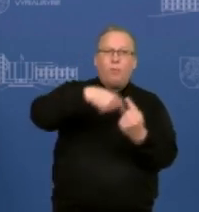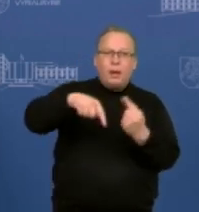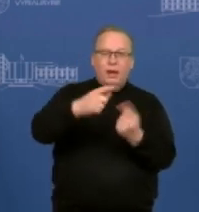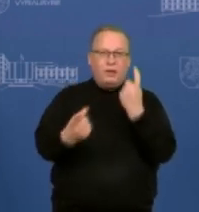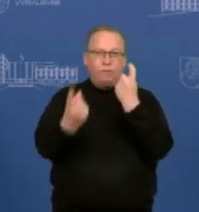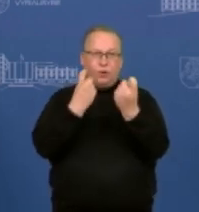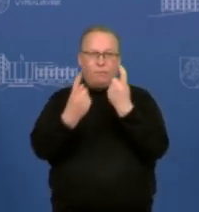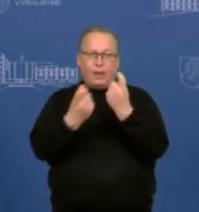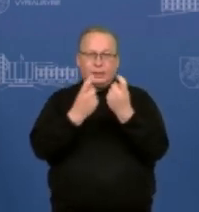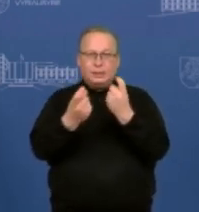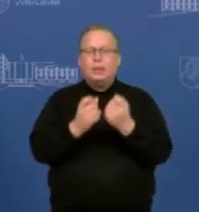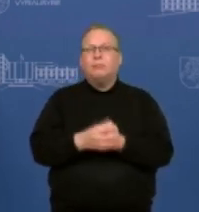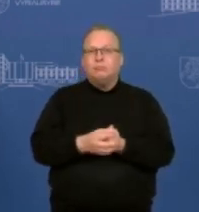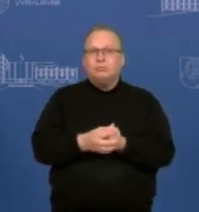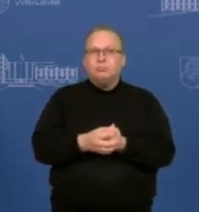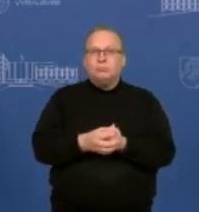informacinę operacinę dalį.